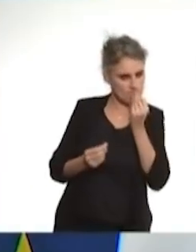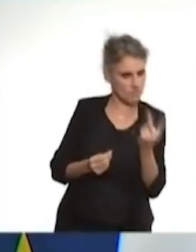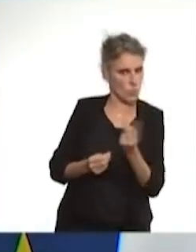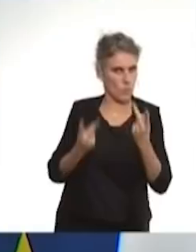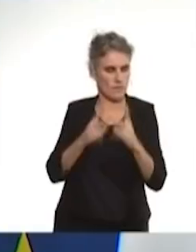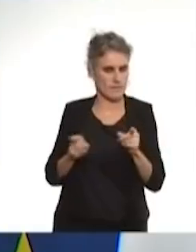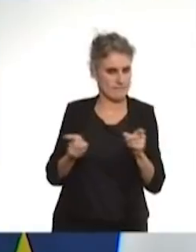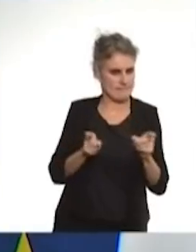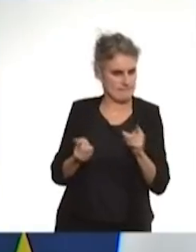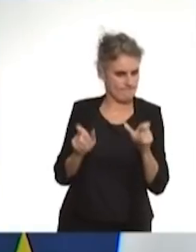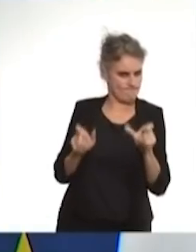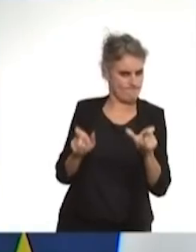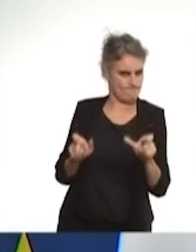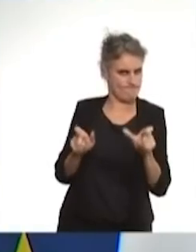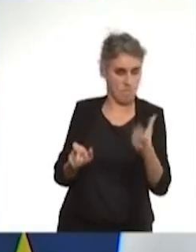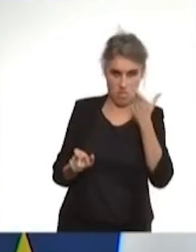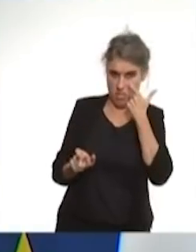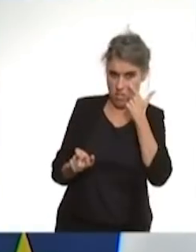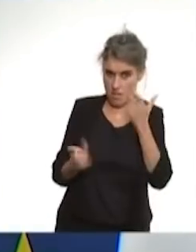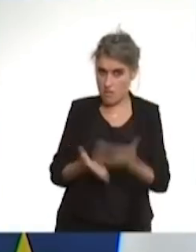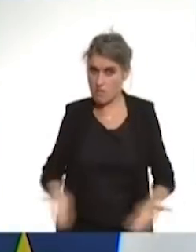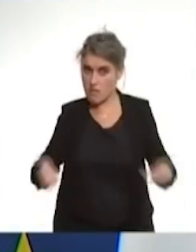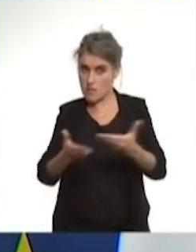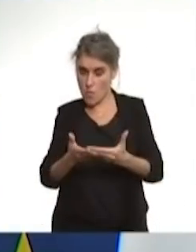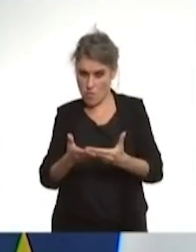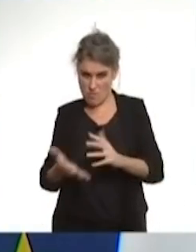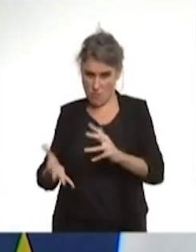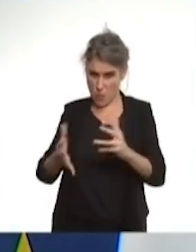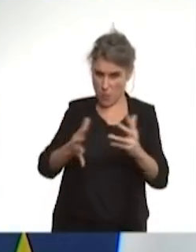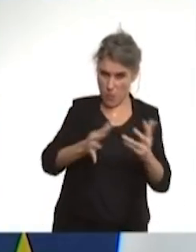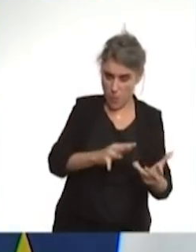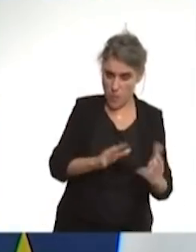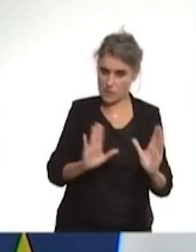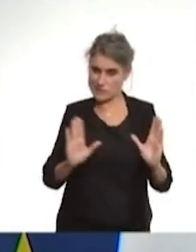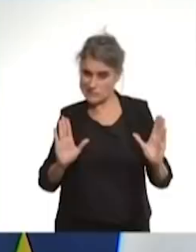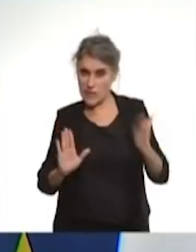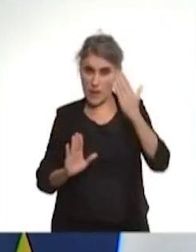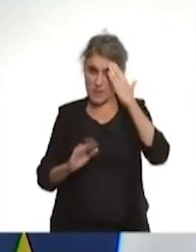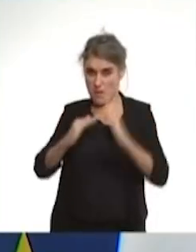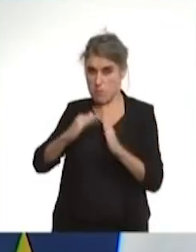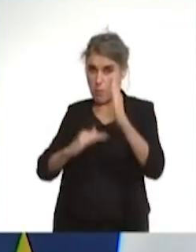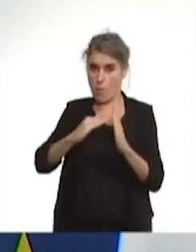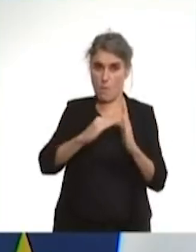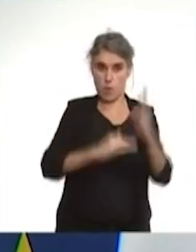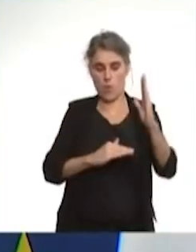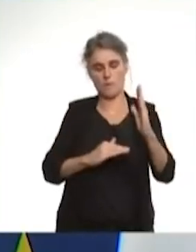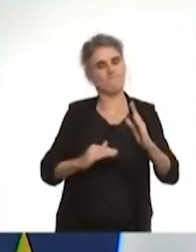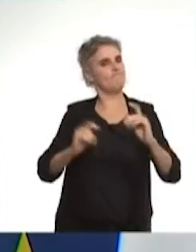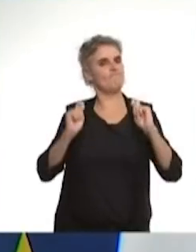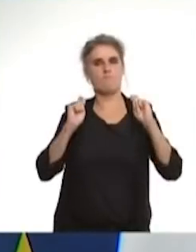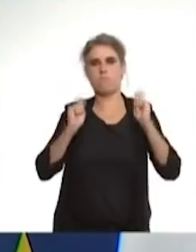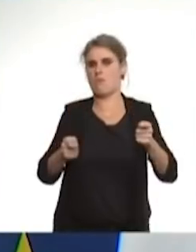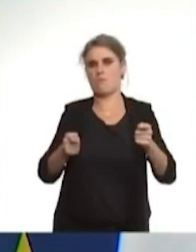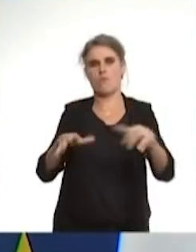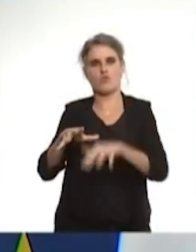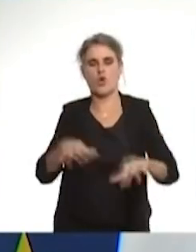jours d'observation pour vérifier si la situation sanitaire se dégrade et si les indicateurs sont franchis. Une bascule en